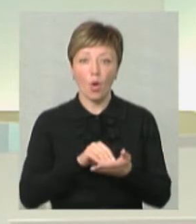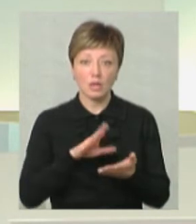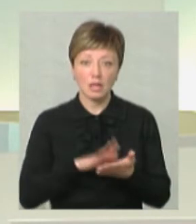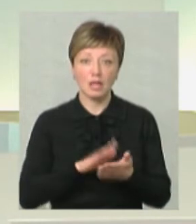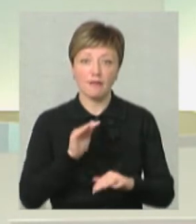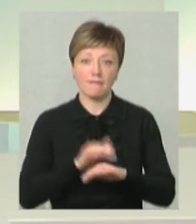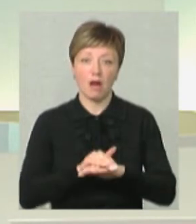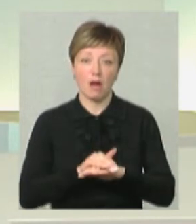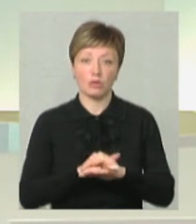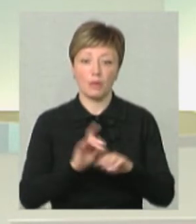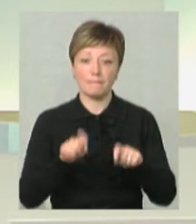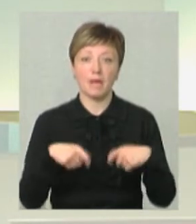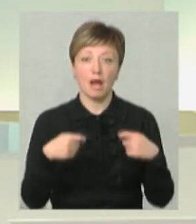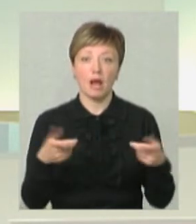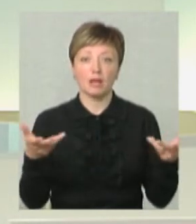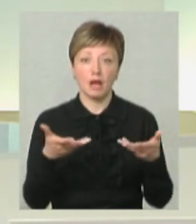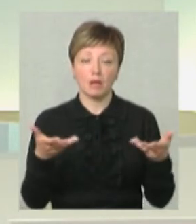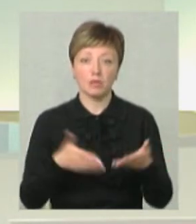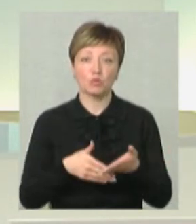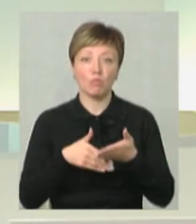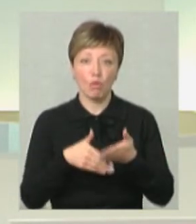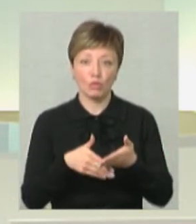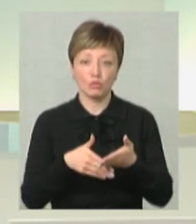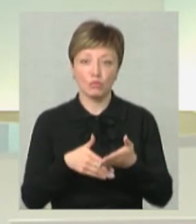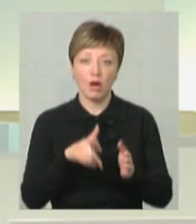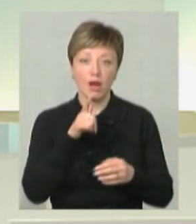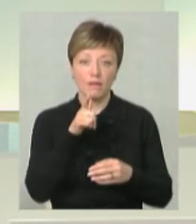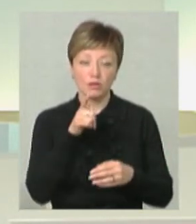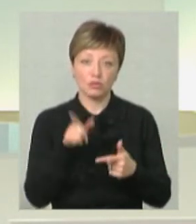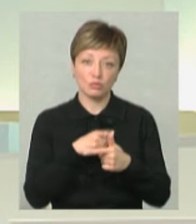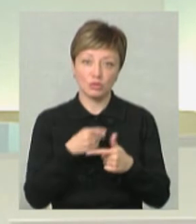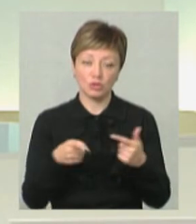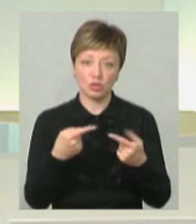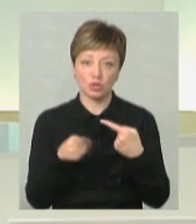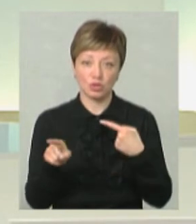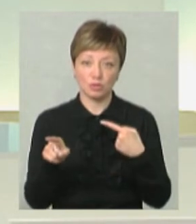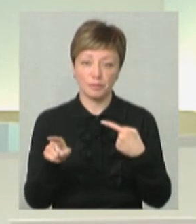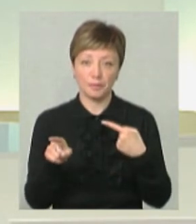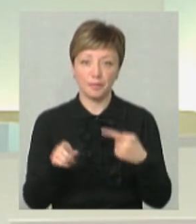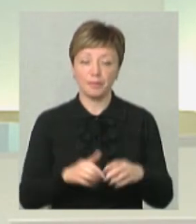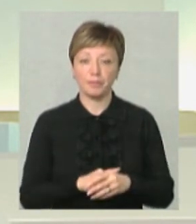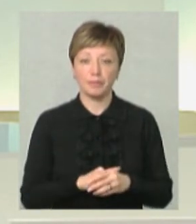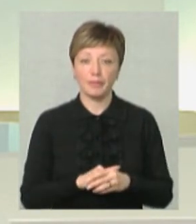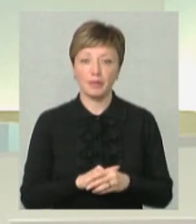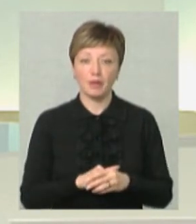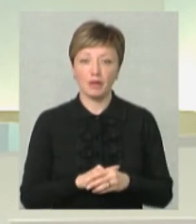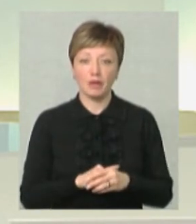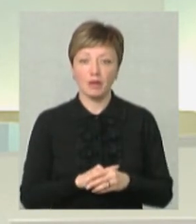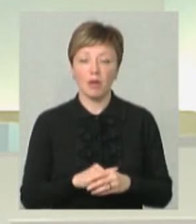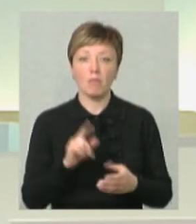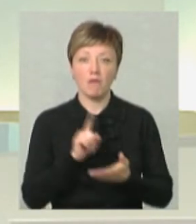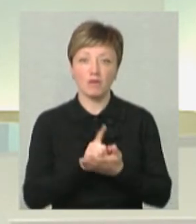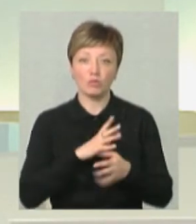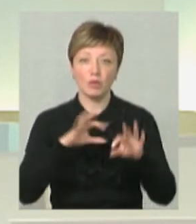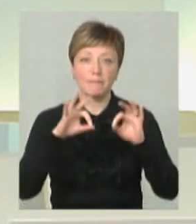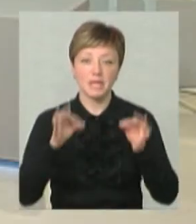якогось факту, і передано якимось там способом графічним чи іншим. В принципі це повинно бути